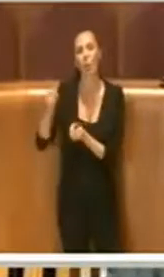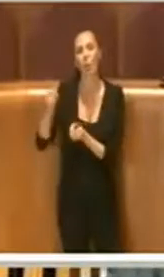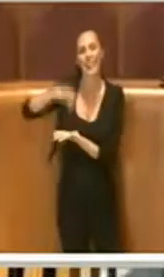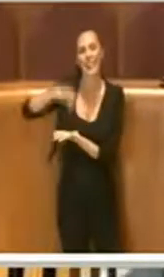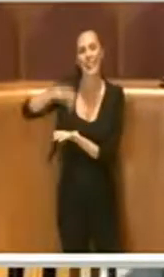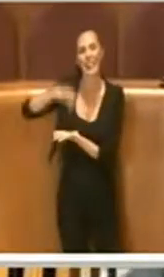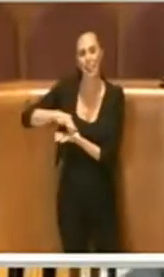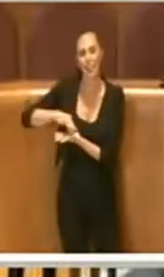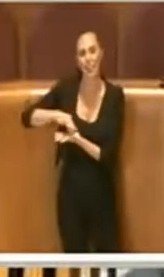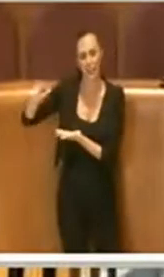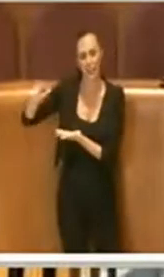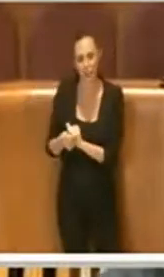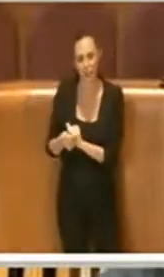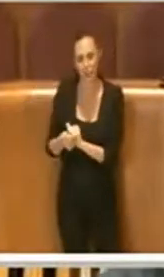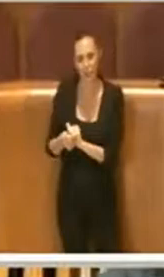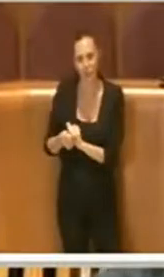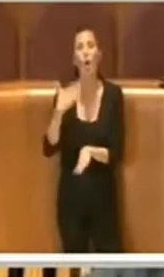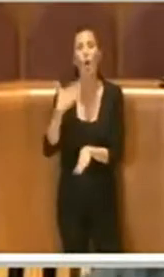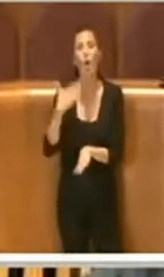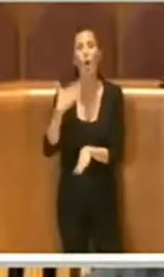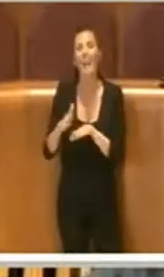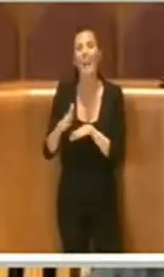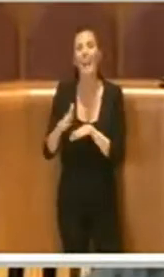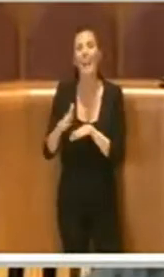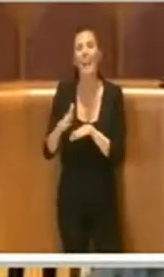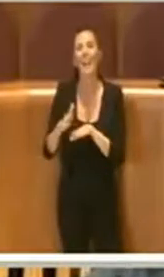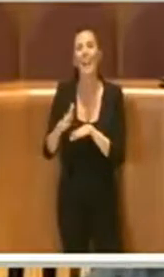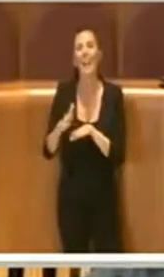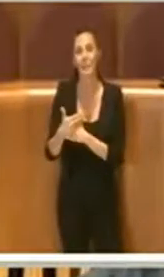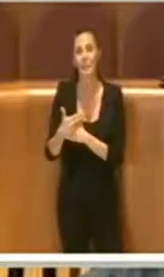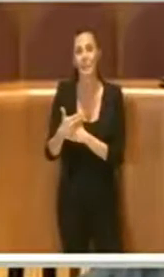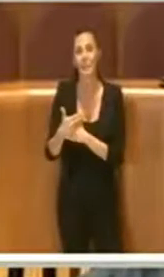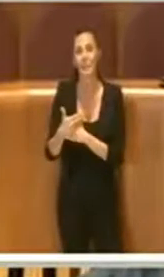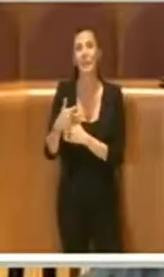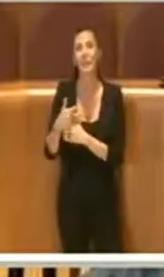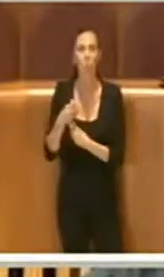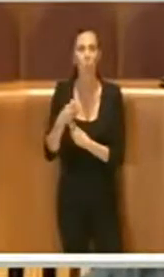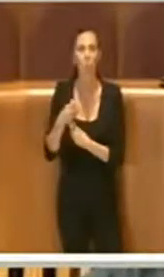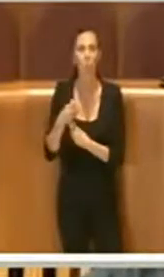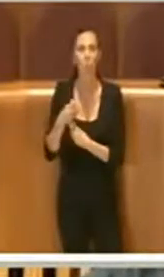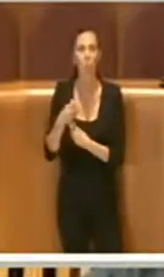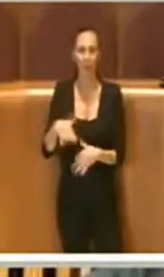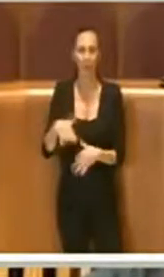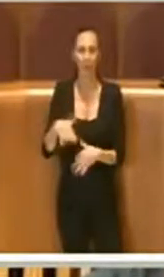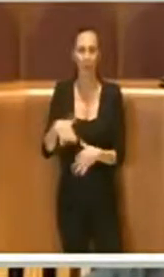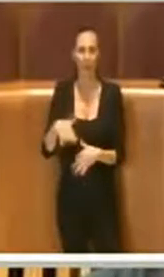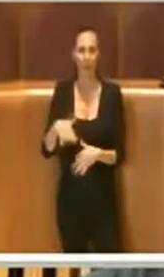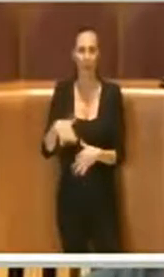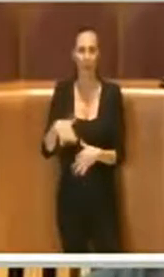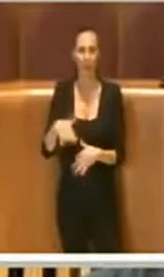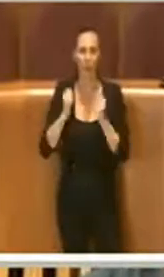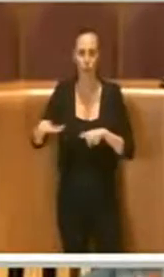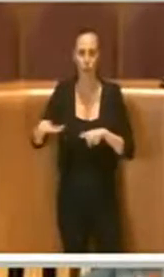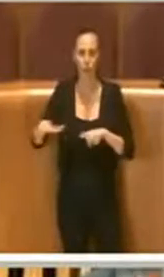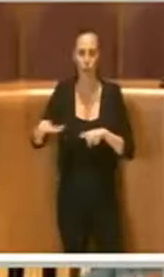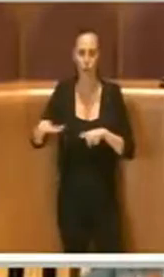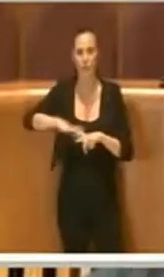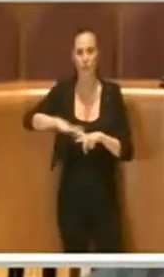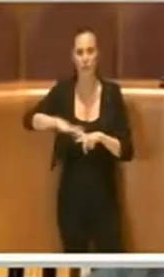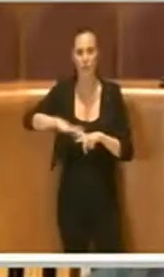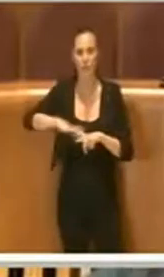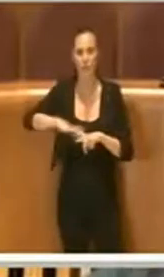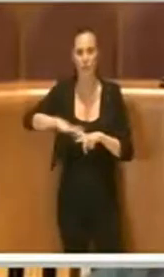'impianto sia di competenza dipartimentale, un impianto di rilevanza cittadina. Questo è l'impegno che